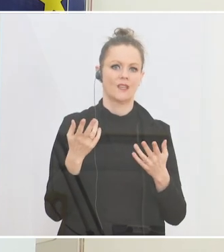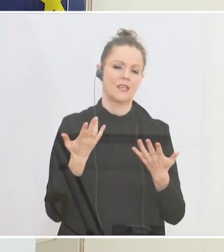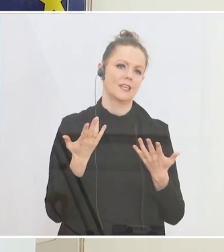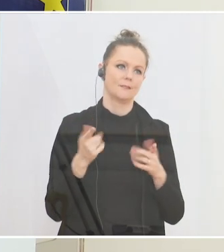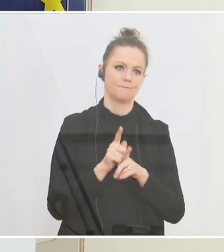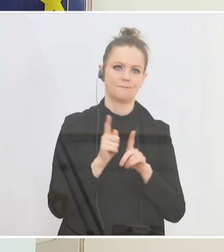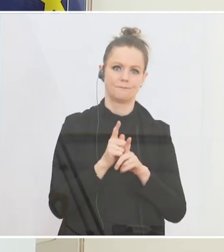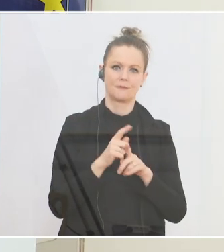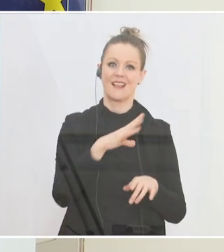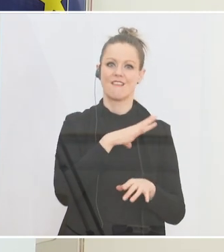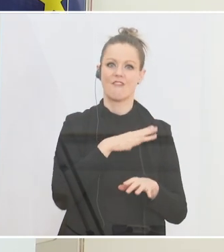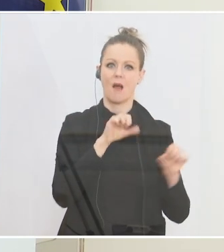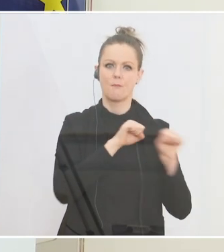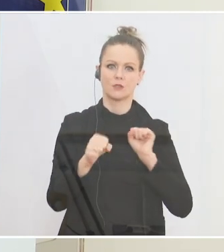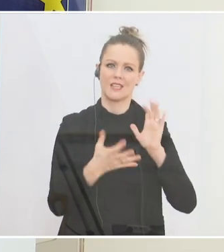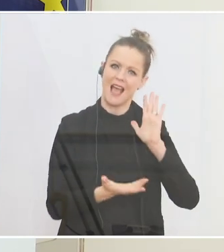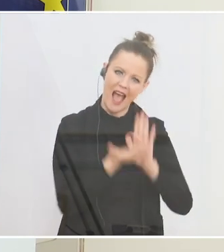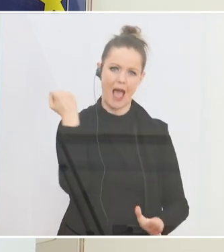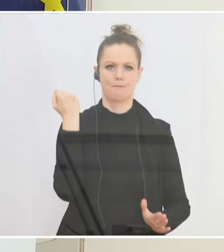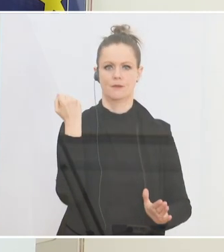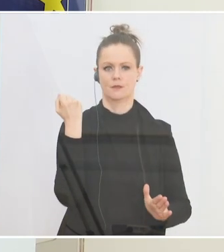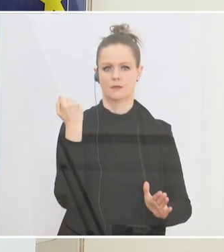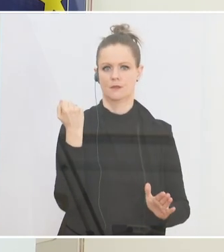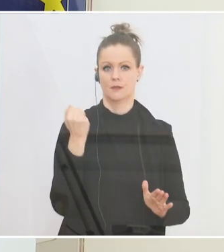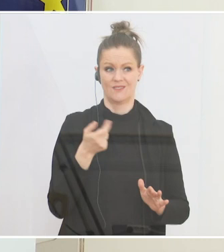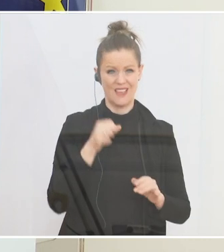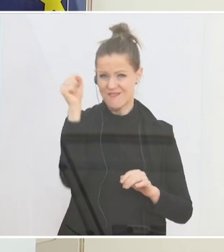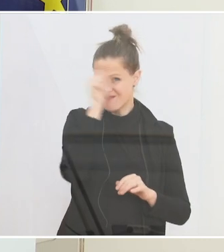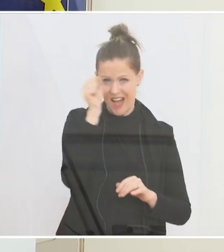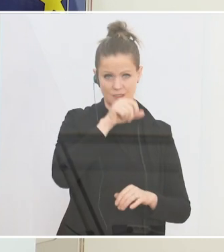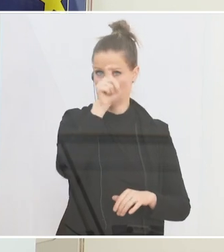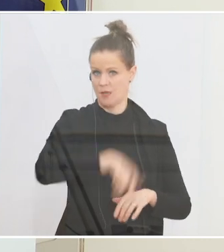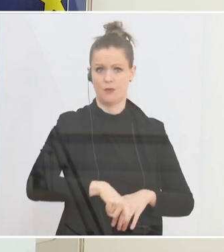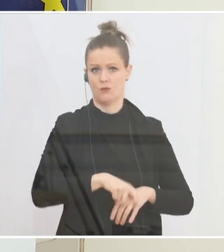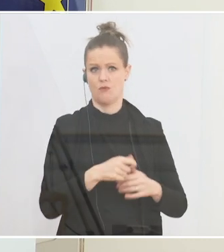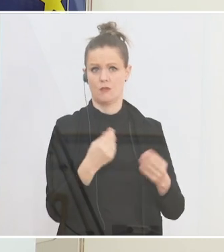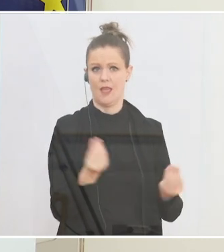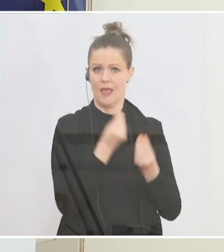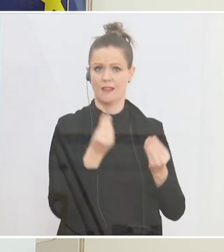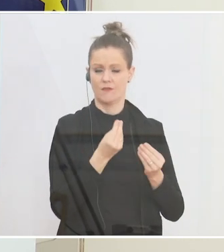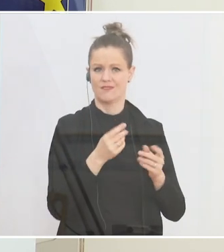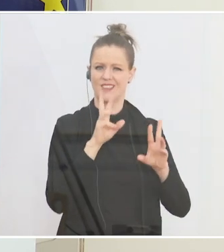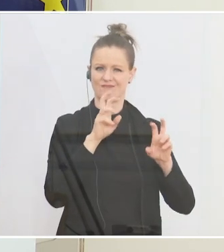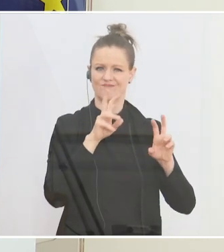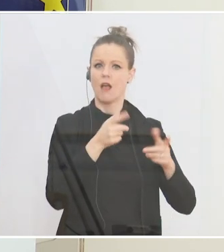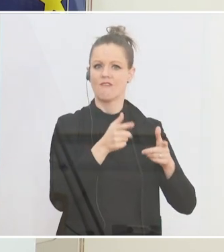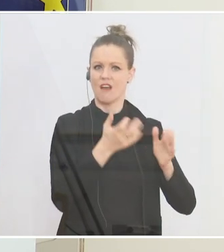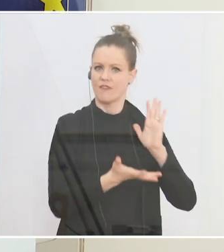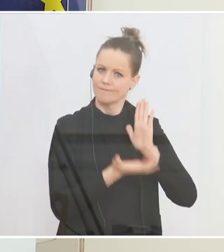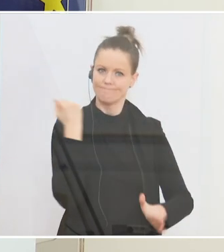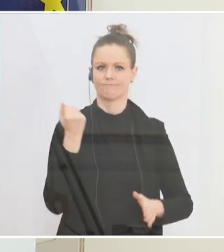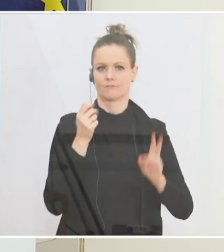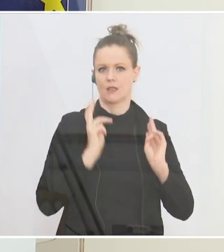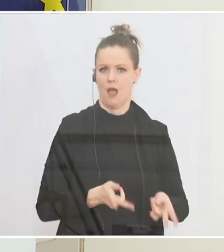dieses Gefahrenpotenzials behoben und hat diesem Wahnsinnigen, muss man ganz offen sagen, dann auch die Waffe entzogen.